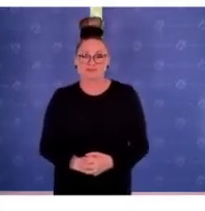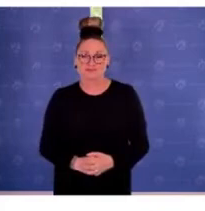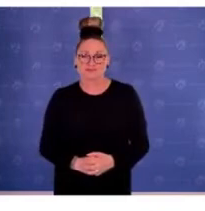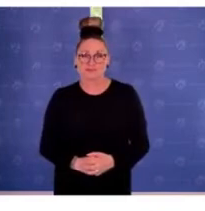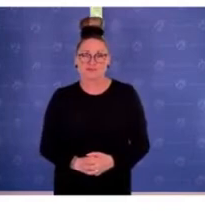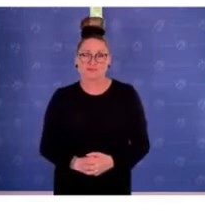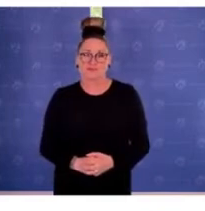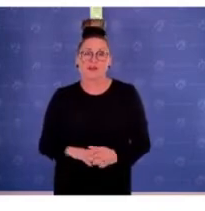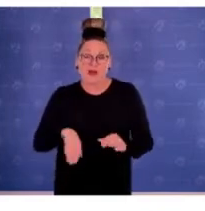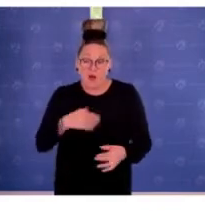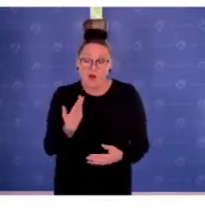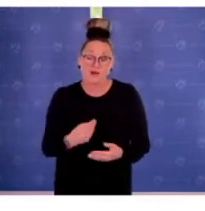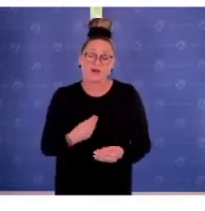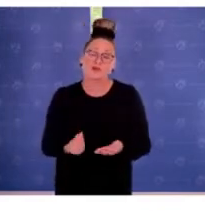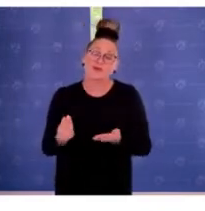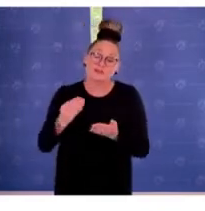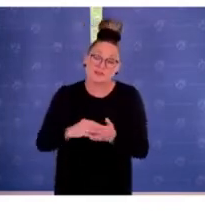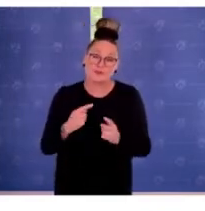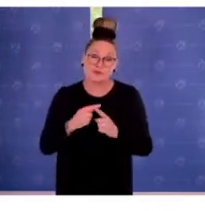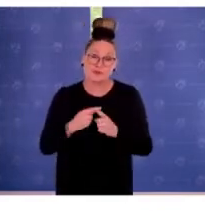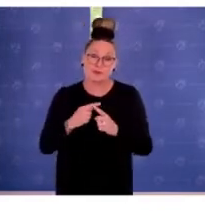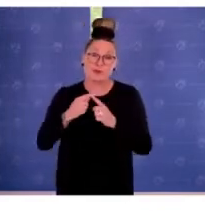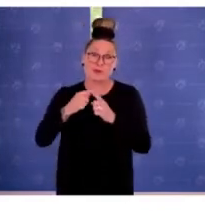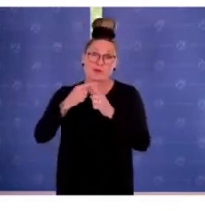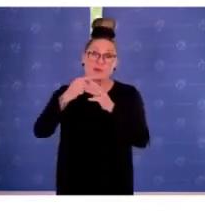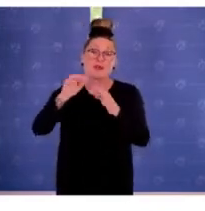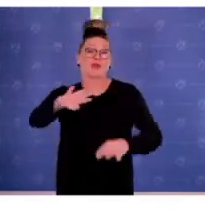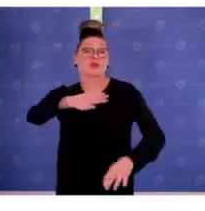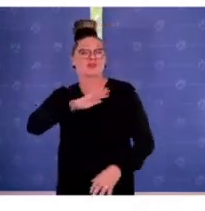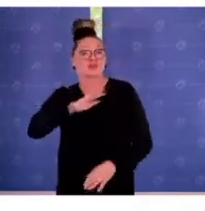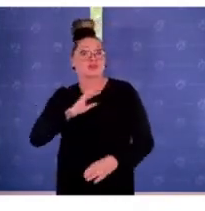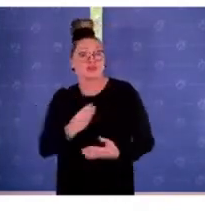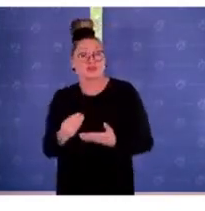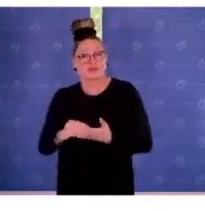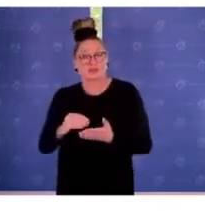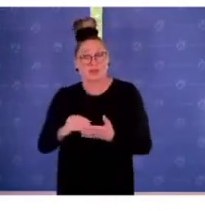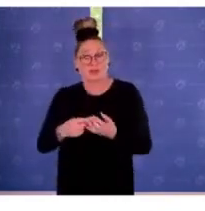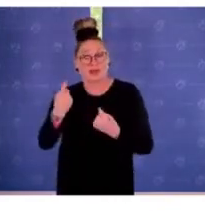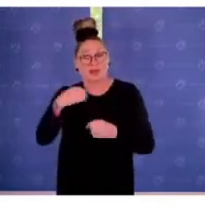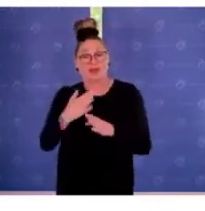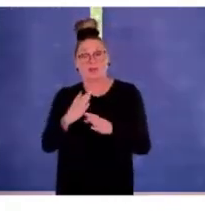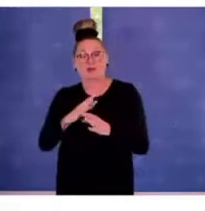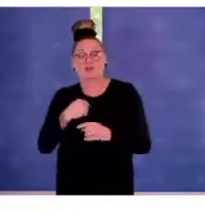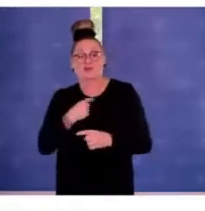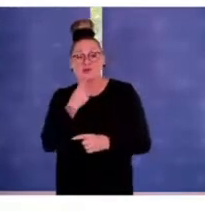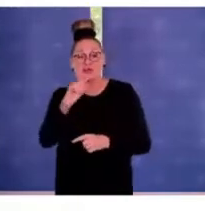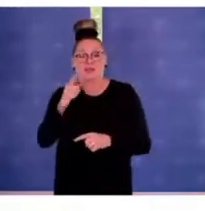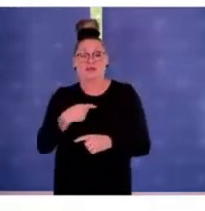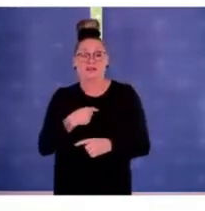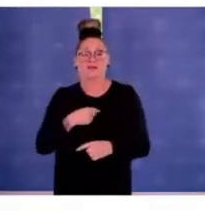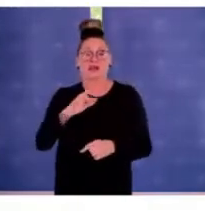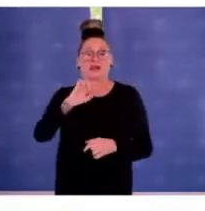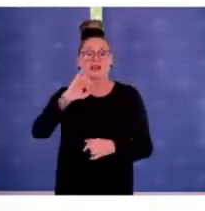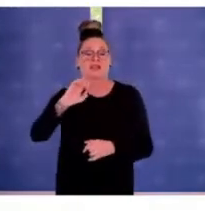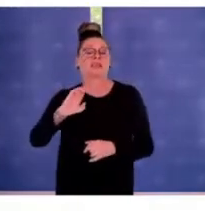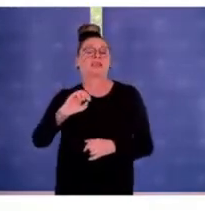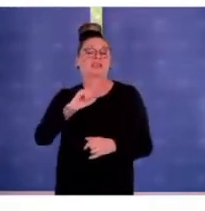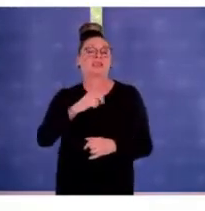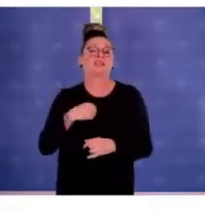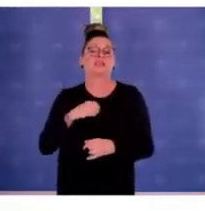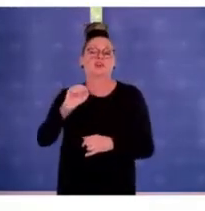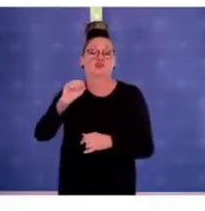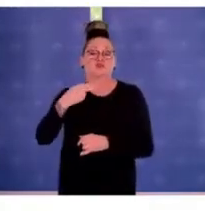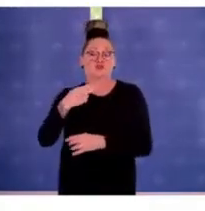Reihe von Schulungen für die Polizei. Ich hatte das Projekt RIGI-Schut schon erwähnt, auch landesseitig gefördert, dass in den zentralen